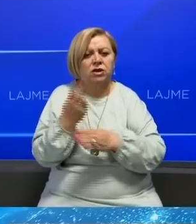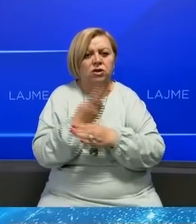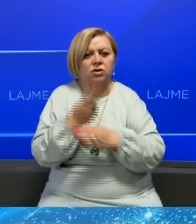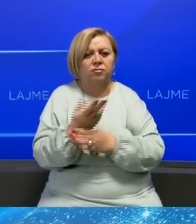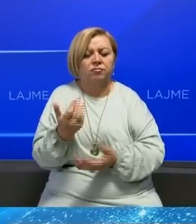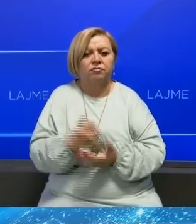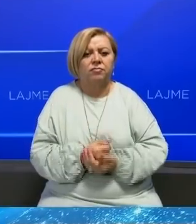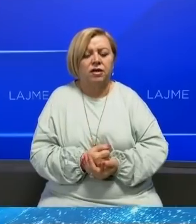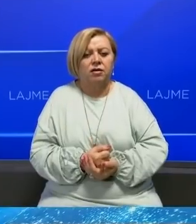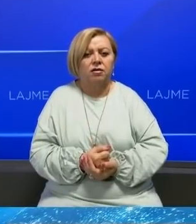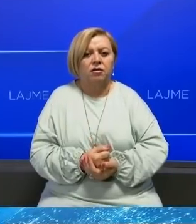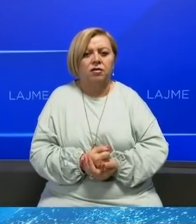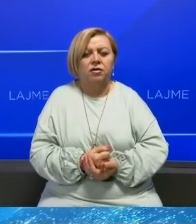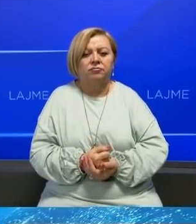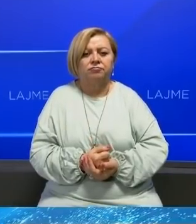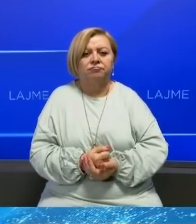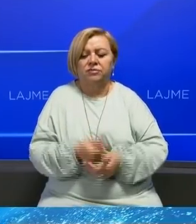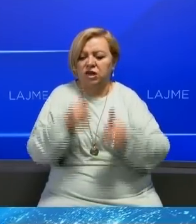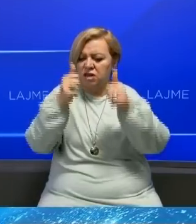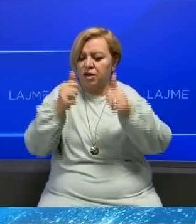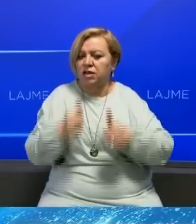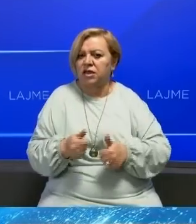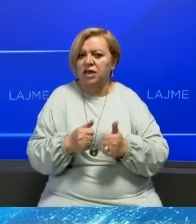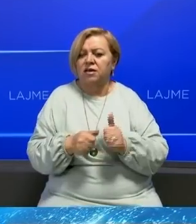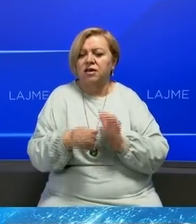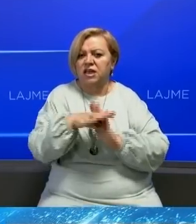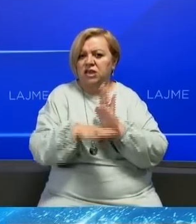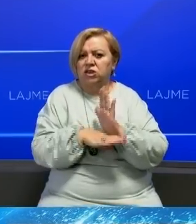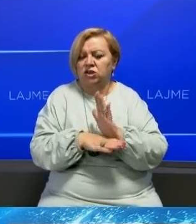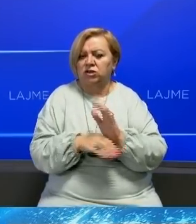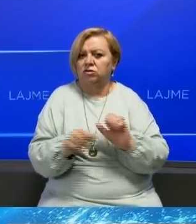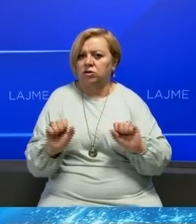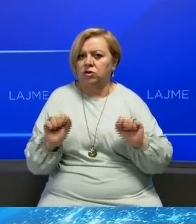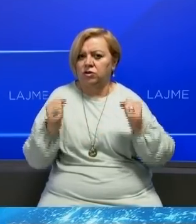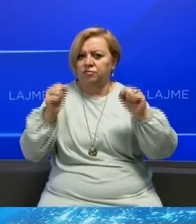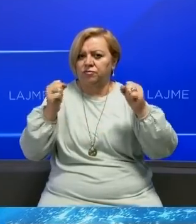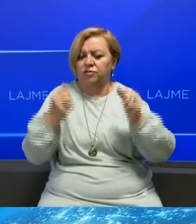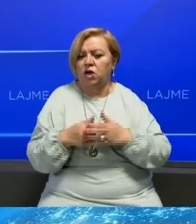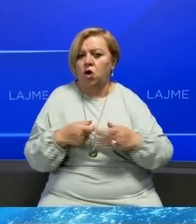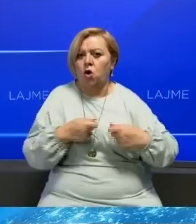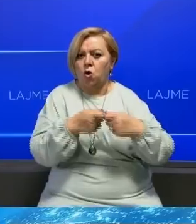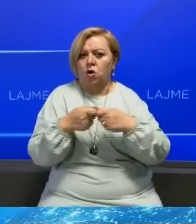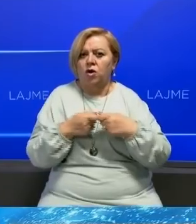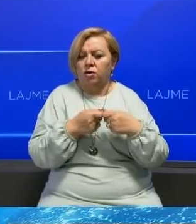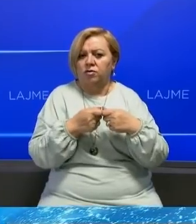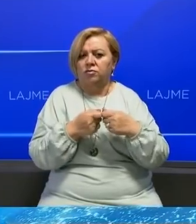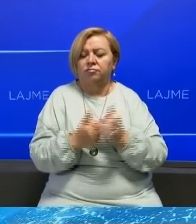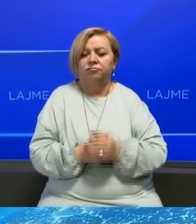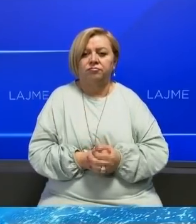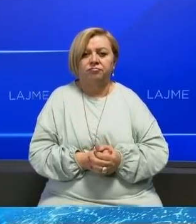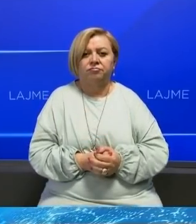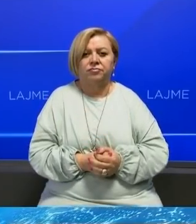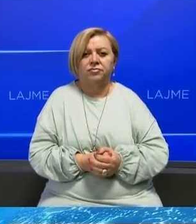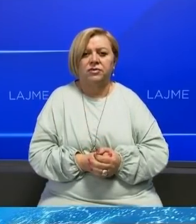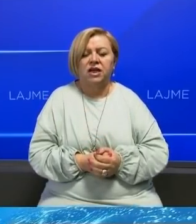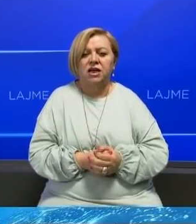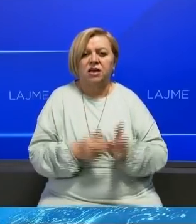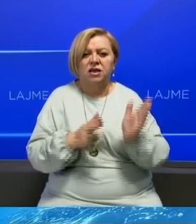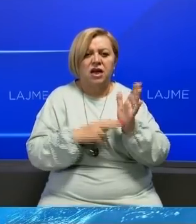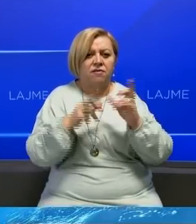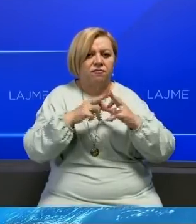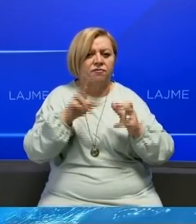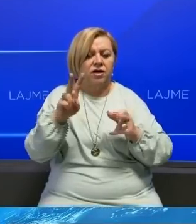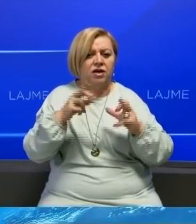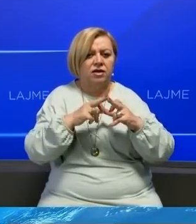tëla me nëzjen një legji ka shpaldur si të jashteshme dhe shumë agresive gjitha organizatat e thëmeluar nga Navalni këtë do të një